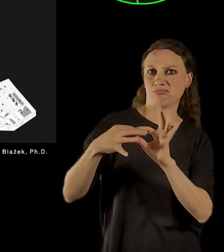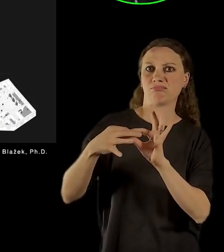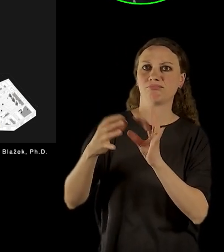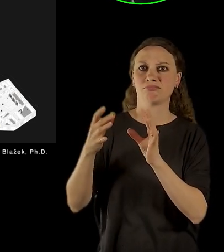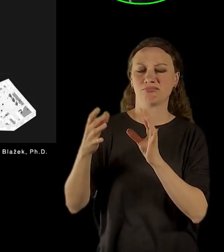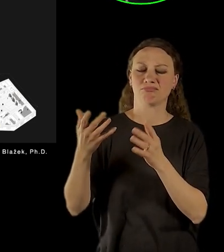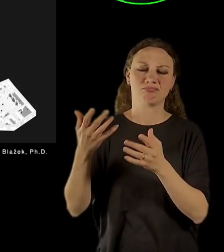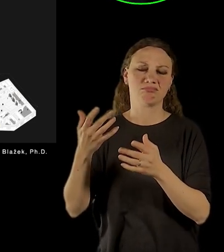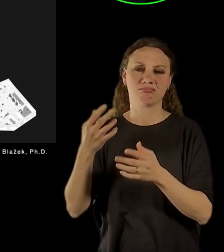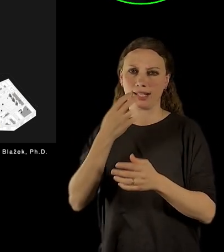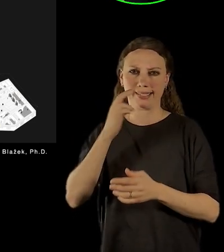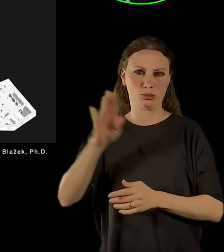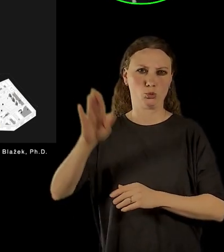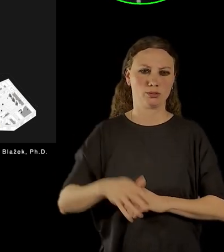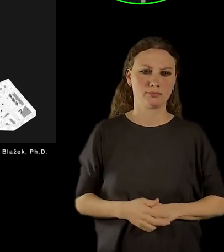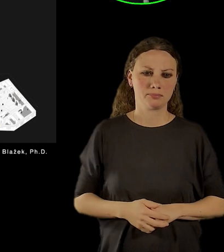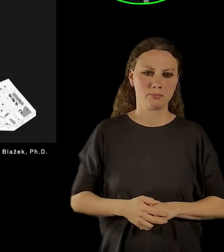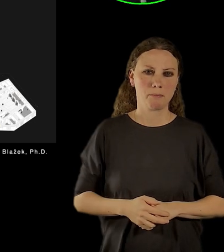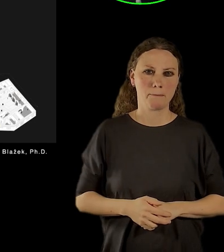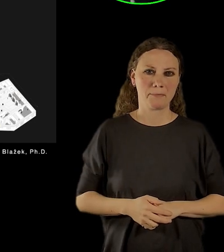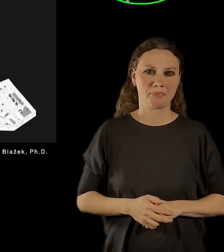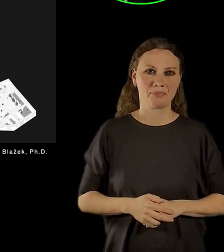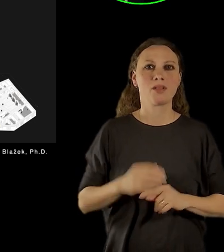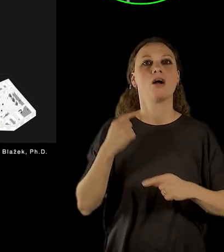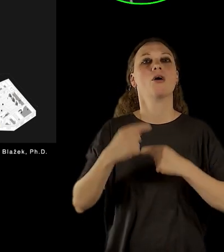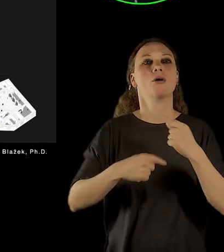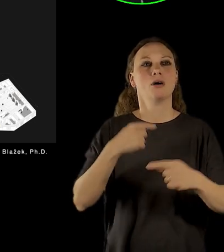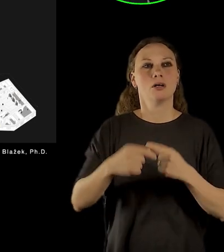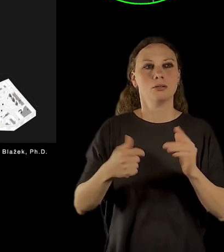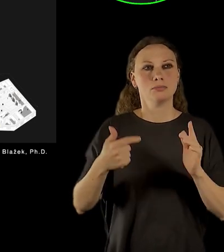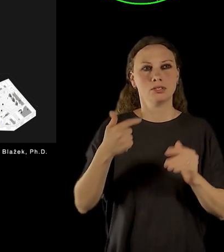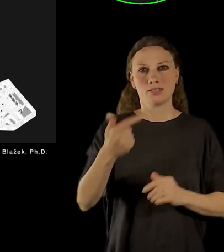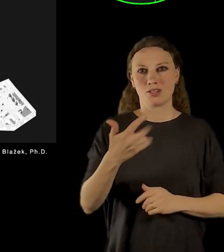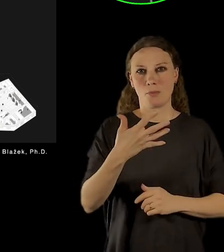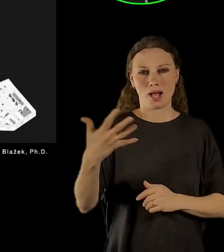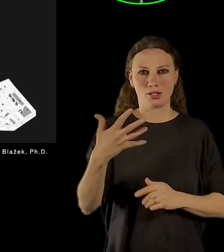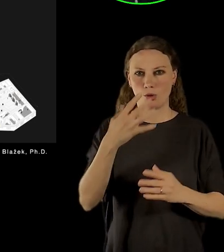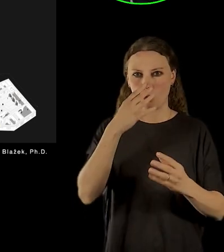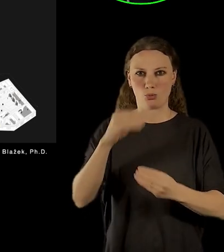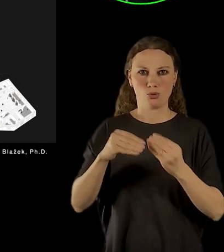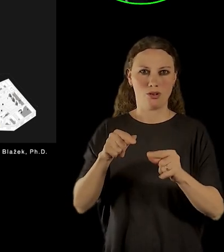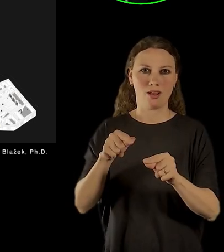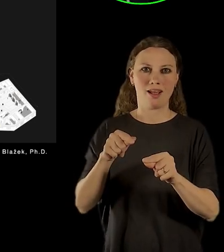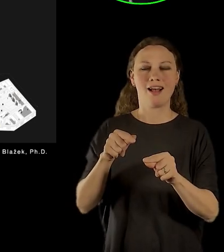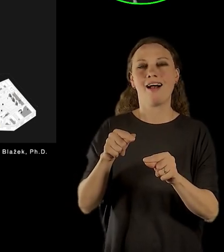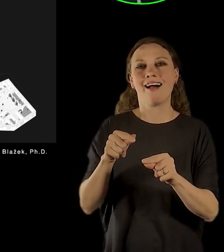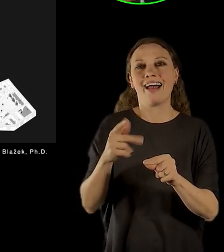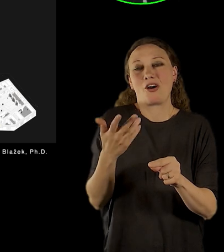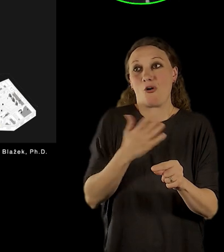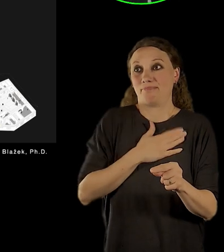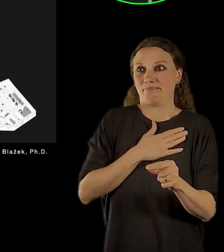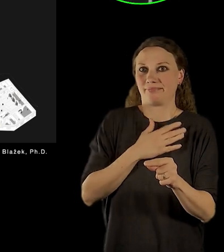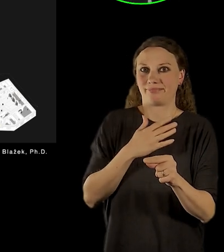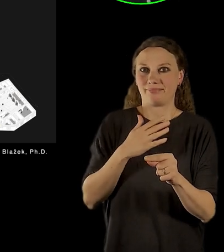neodehrávala, teda 25. onora, ta byla, jak můžeme, všichni na můstku, ale vlastně nejznámější